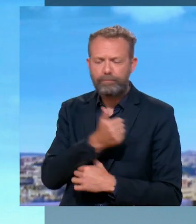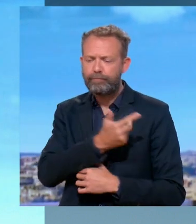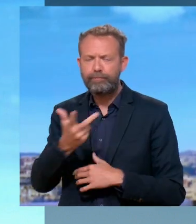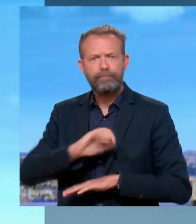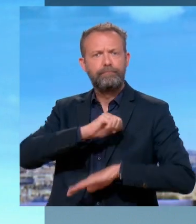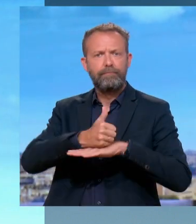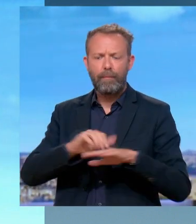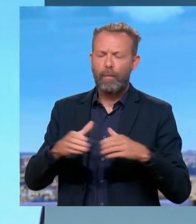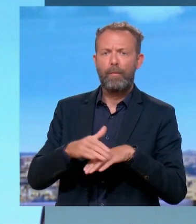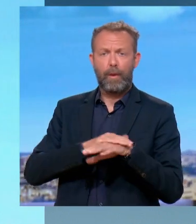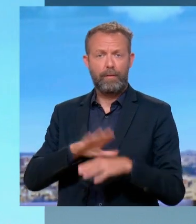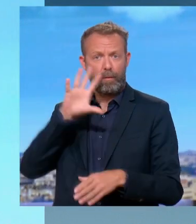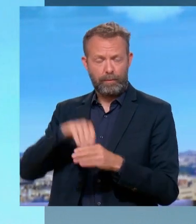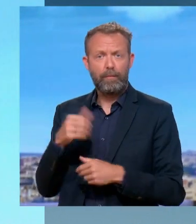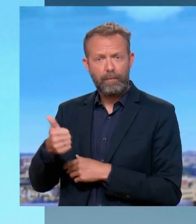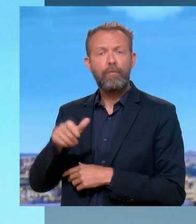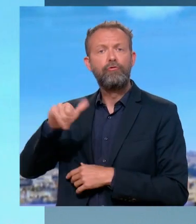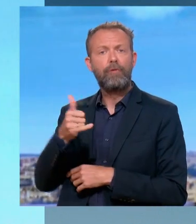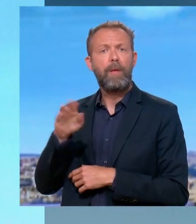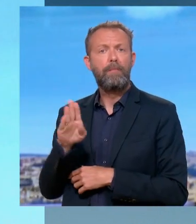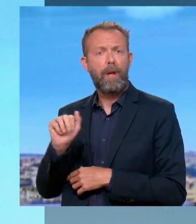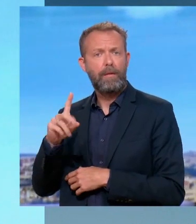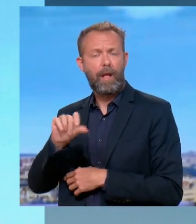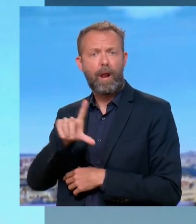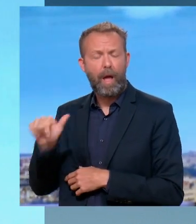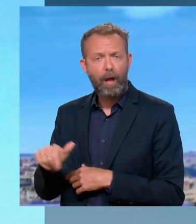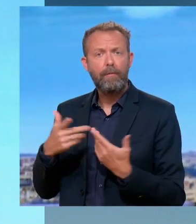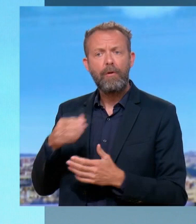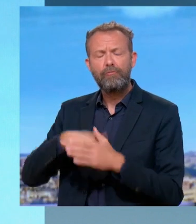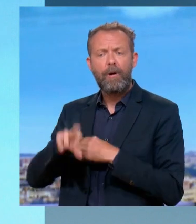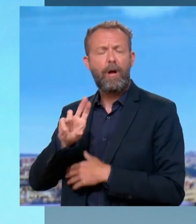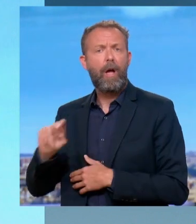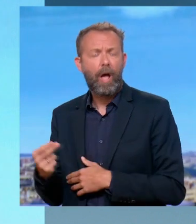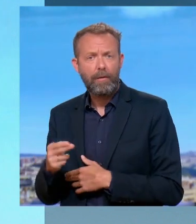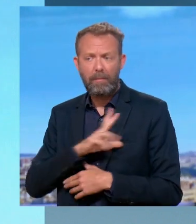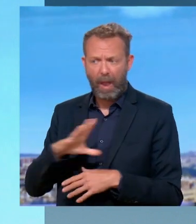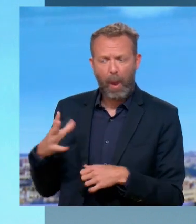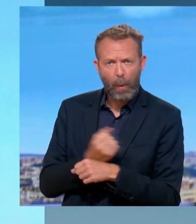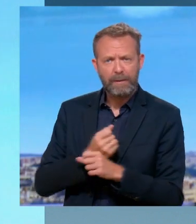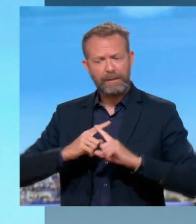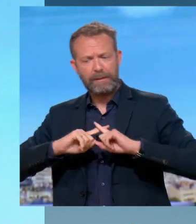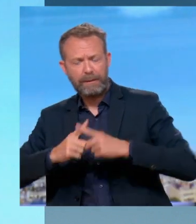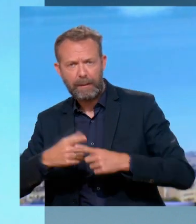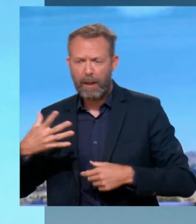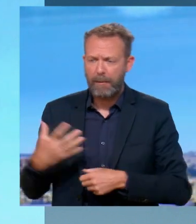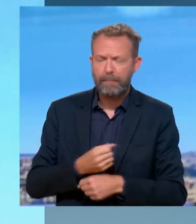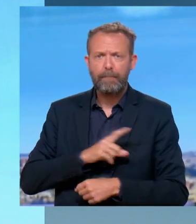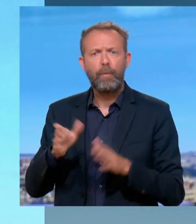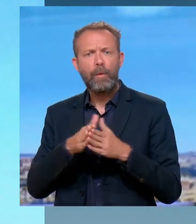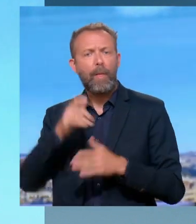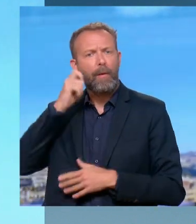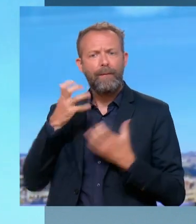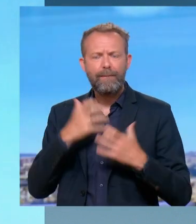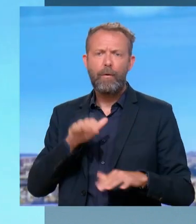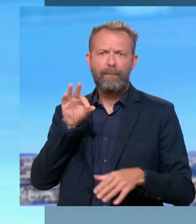de partis, dont votre numéro 1, Jordan Bardella. Vous n'avez pas obtenu au Rassemblement National ce que vous étiez venu demander à Emmanuel Macron, à savoir un